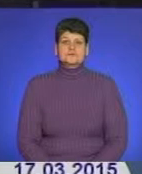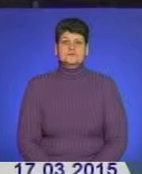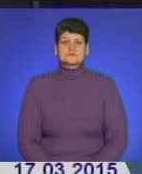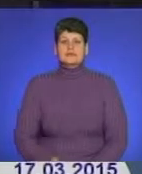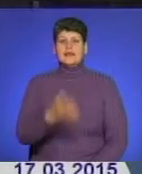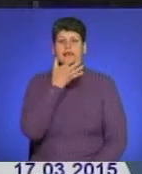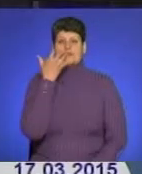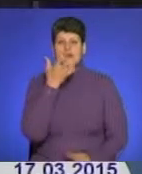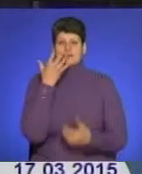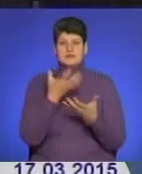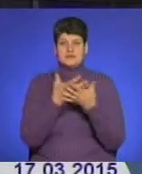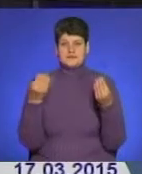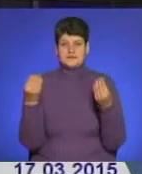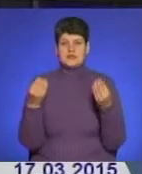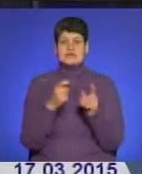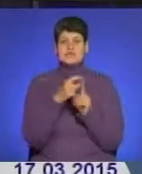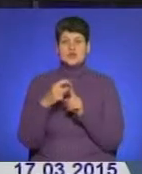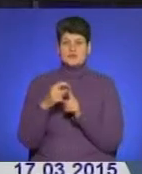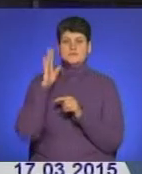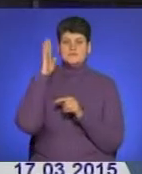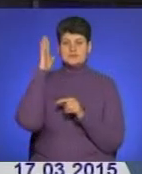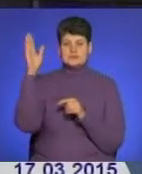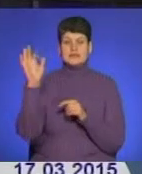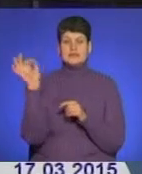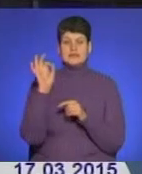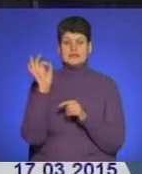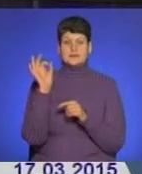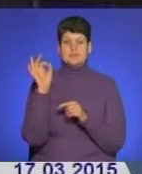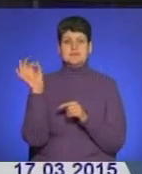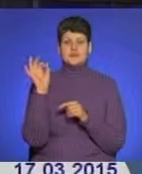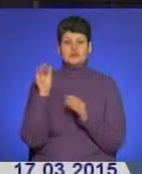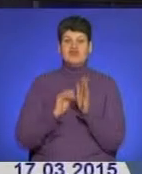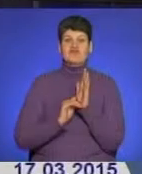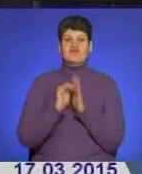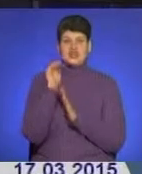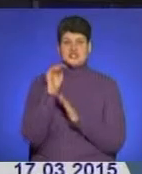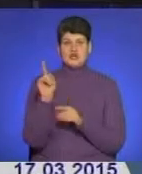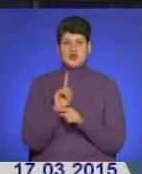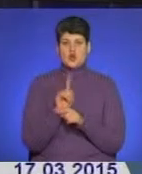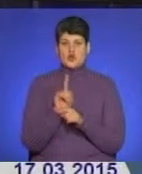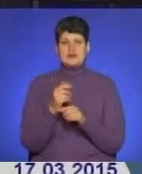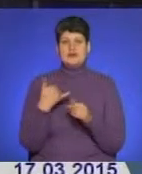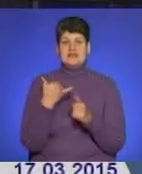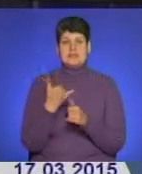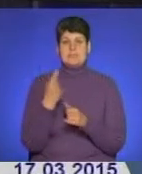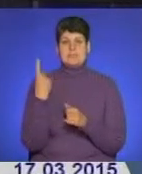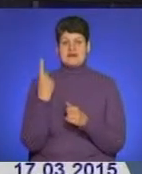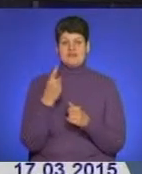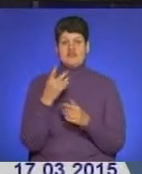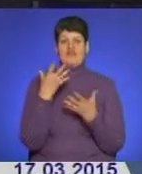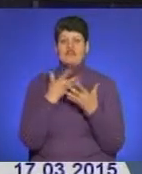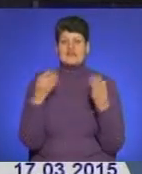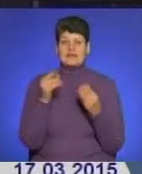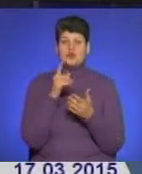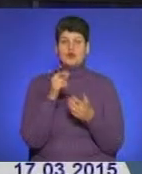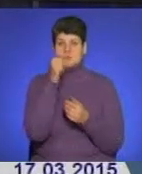Тепла весна. За словами метеорологів, температурні показники зараз вищі кліматичної норми для першого весняного місяця. Однак вже